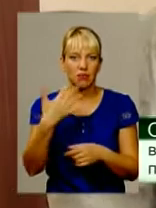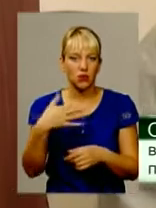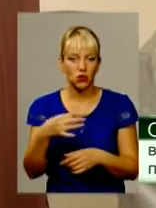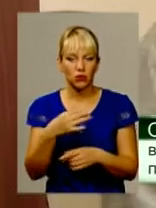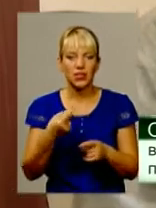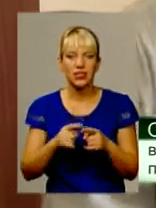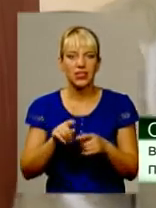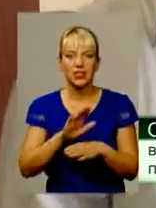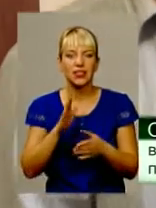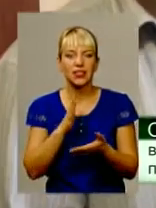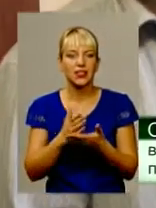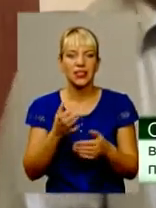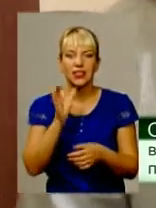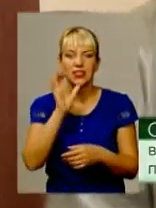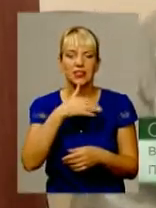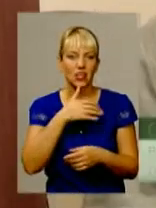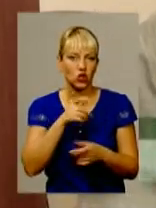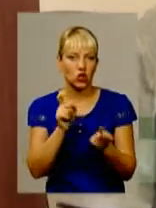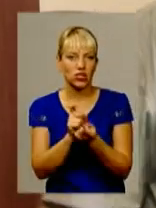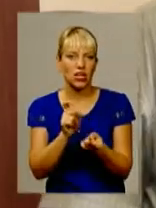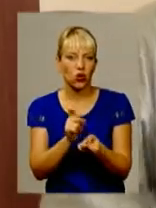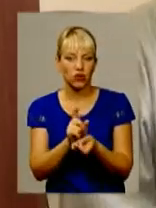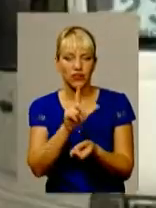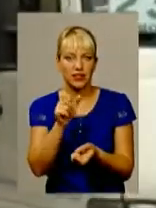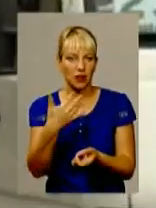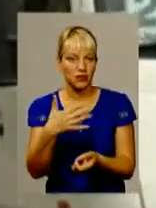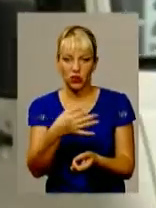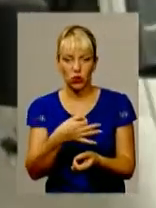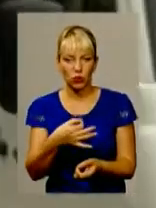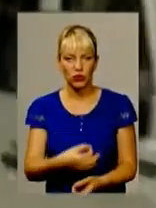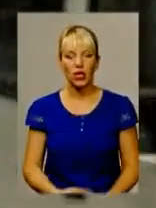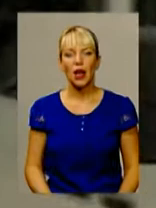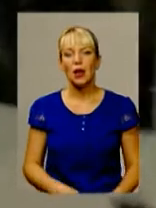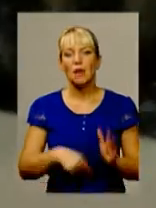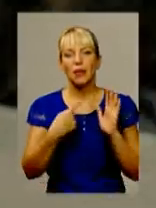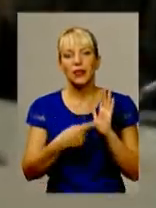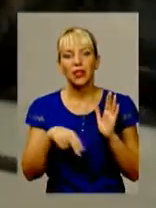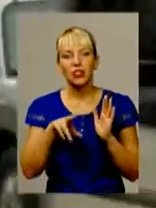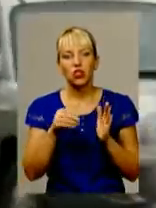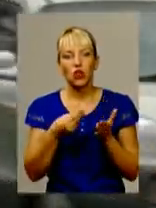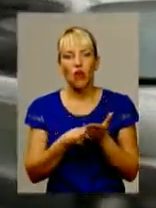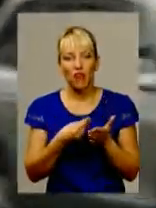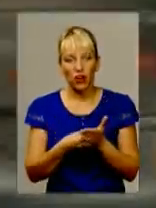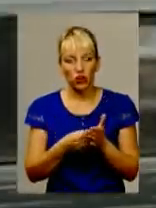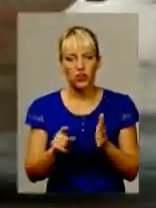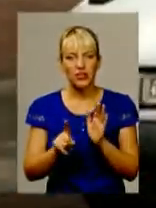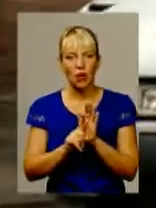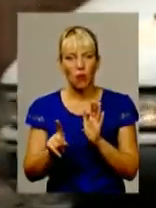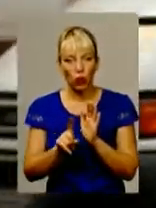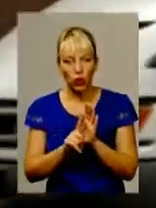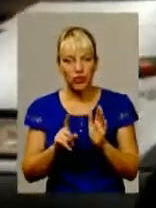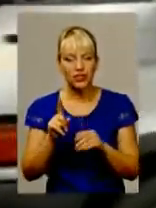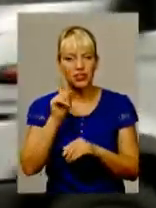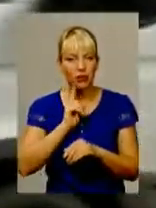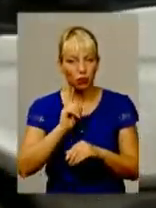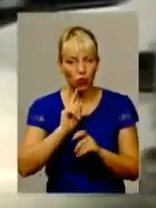серйозний конфлікт, на нашу думку, за 50 копійок. Питання щодо вартості проїзду залишається відкритим. Крапку у сказанні про